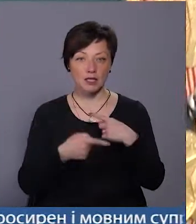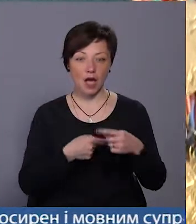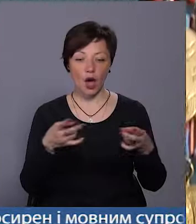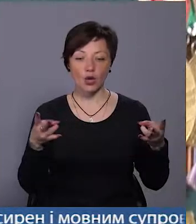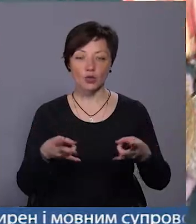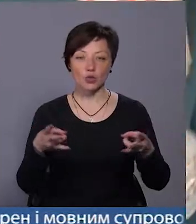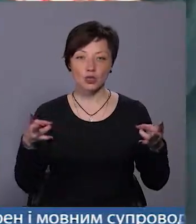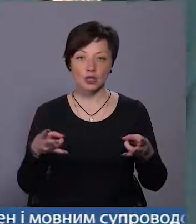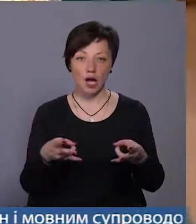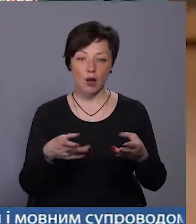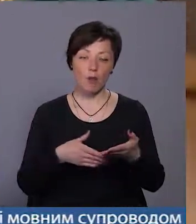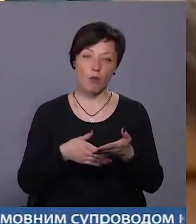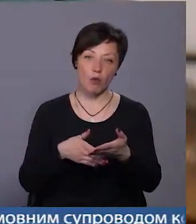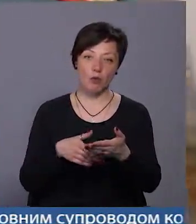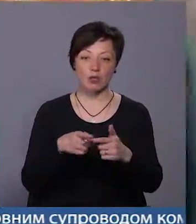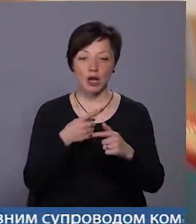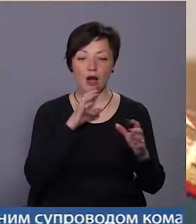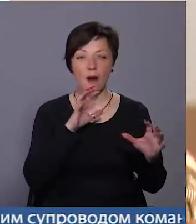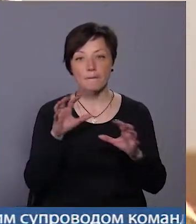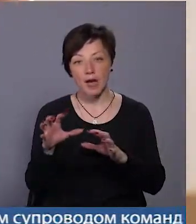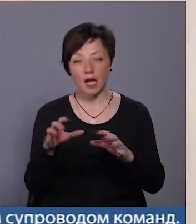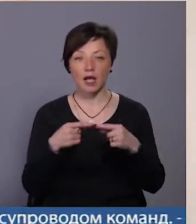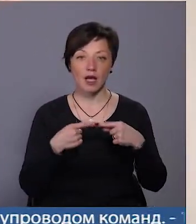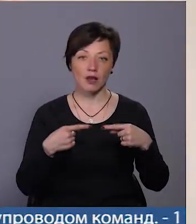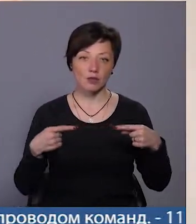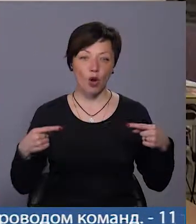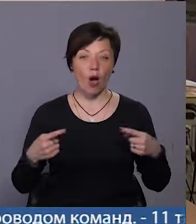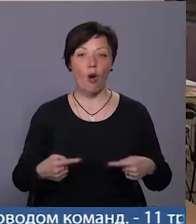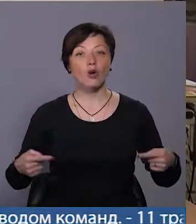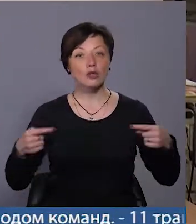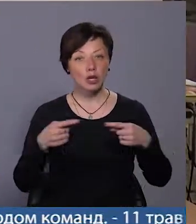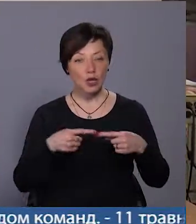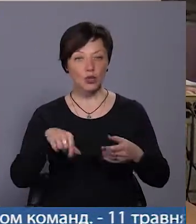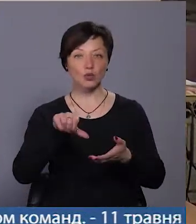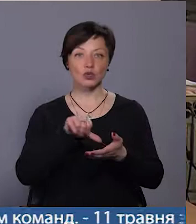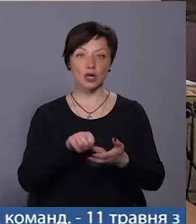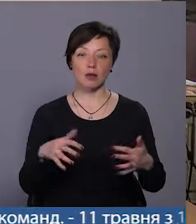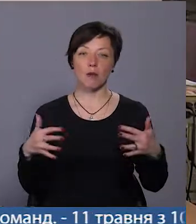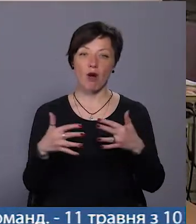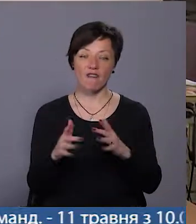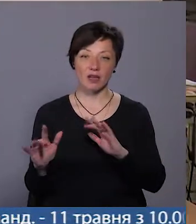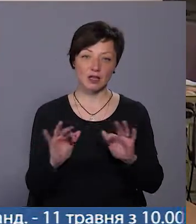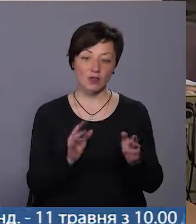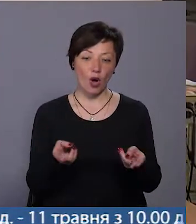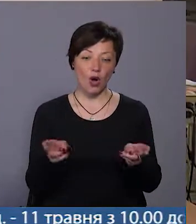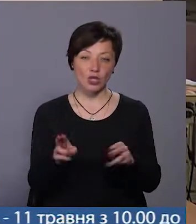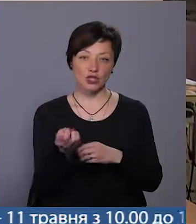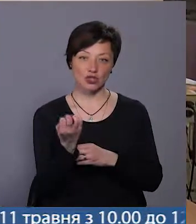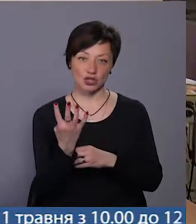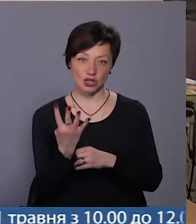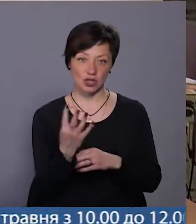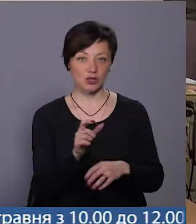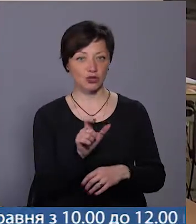допомогі, або в опекі, або ще в чомусь. Конкретно учасників бойових дітей залишилось 14 людей.